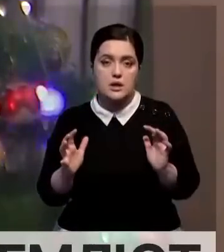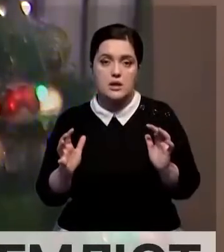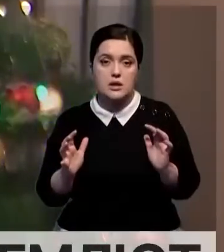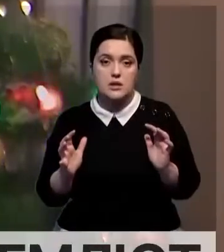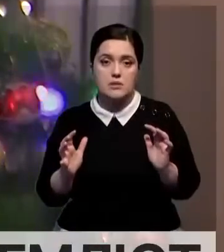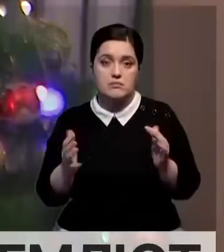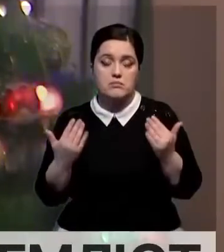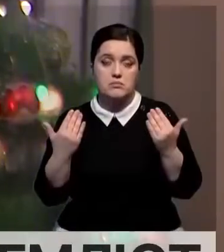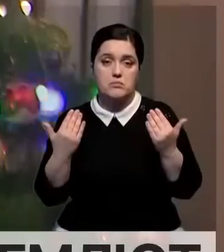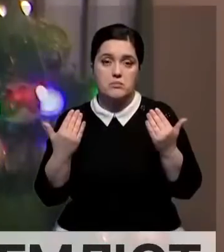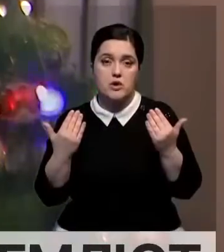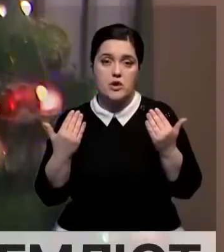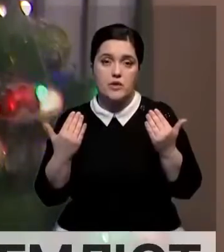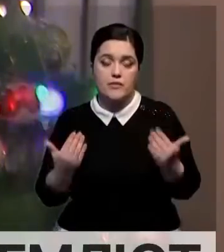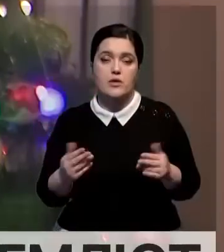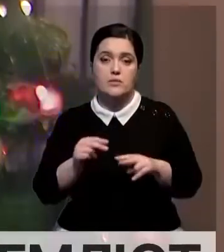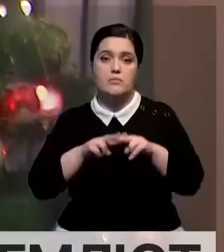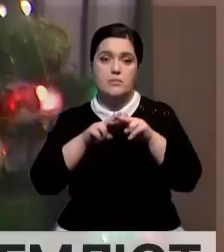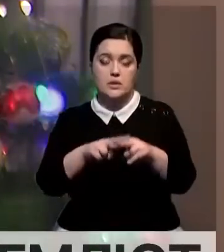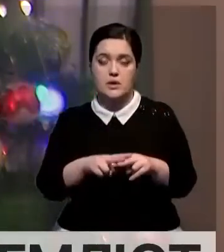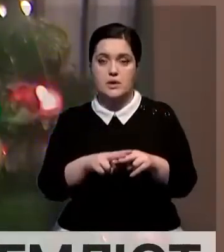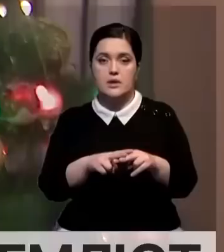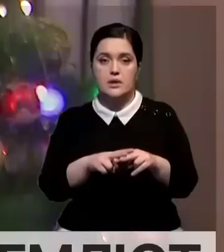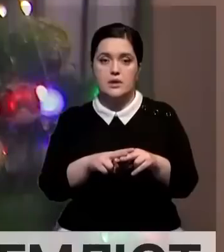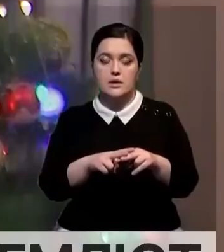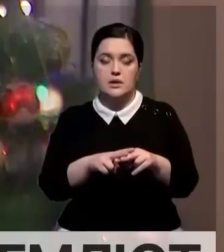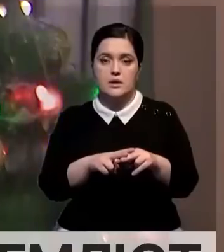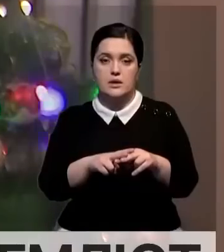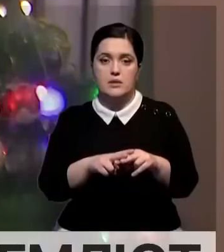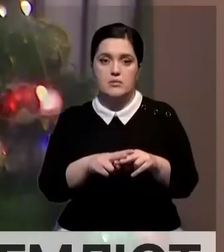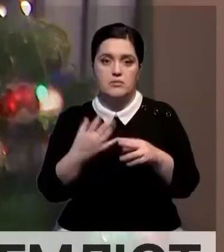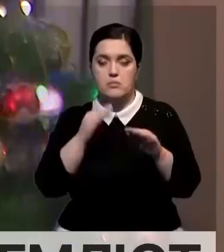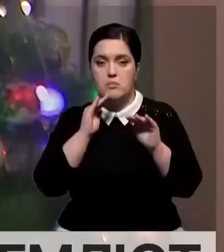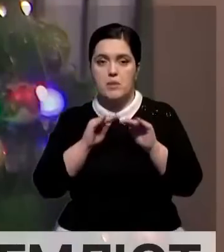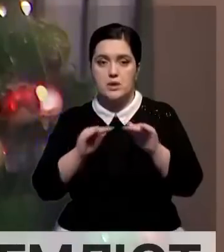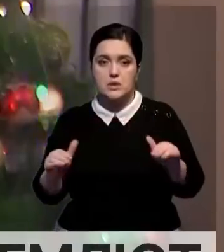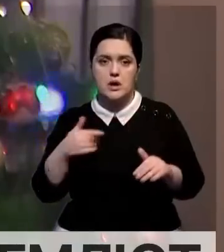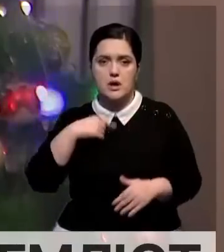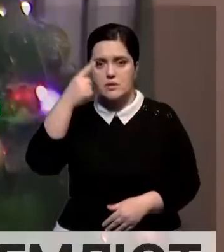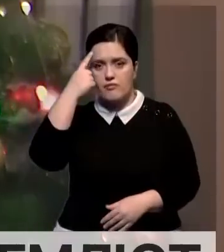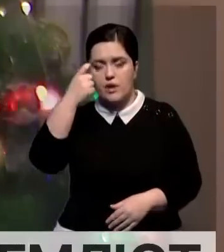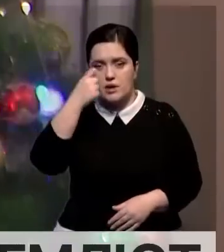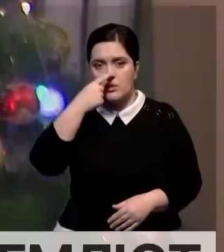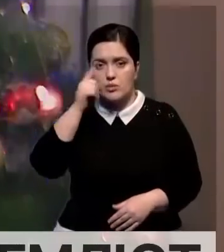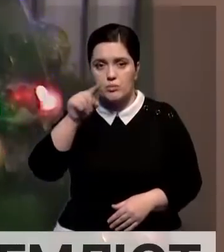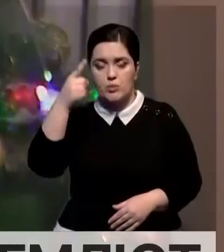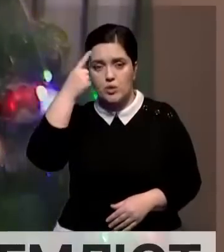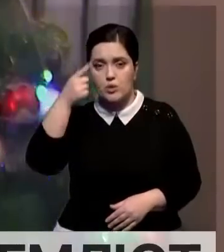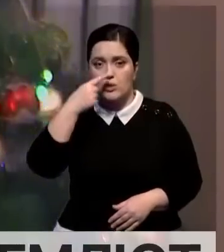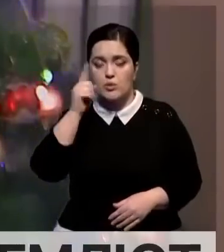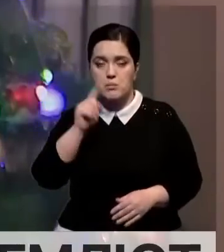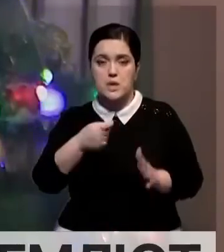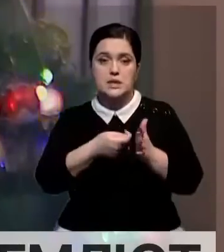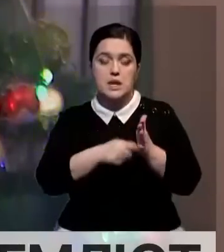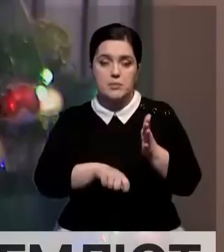Ну и вот, после перевода я... Все, они молчат. Я звонила на их номер, у них номер был заблокирован.